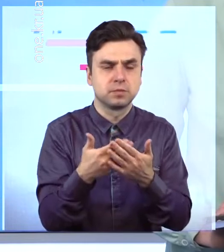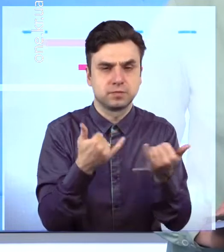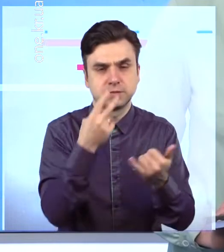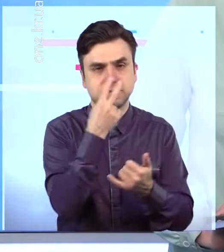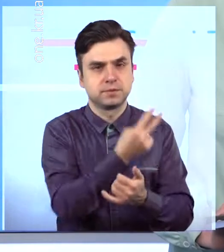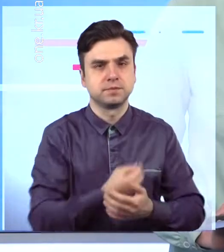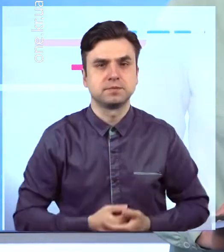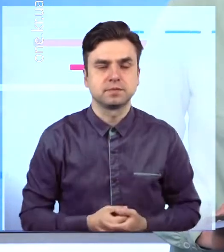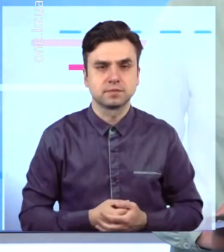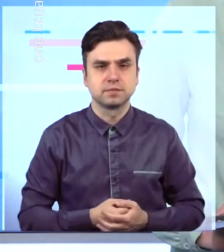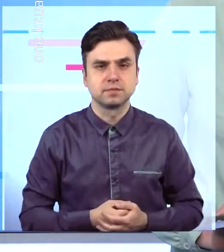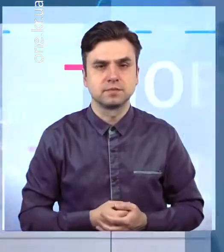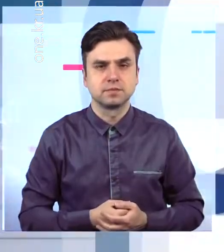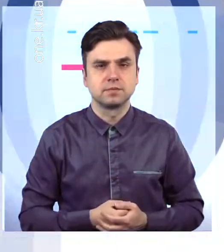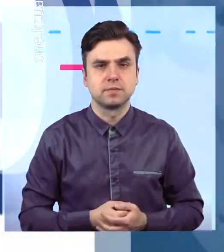дивіться далі.